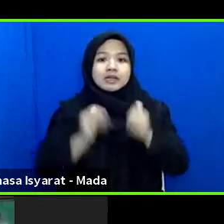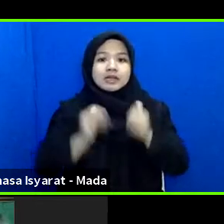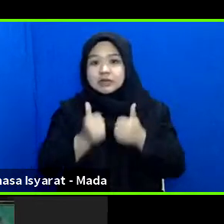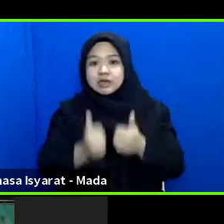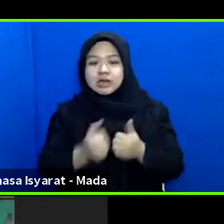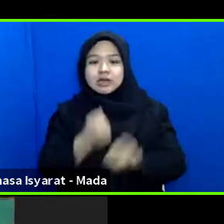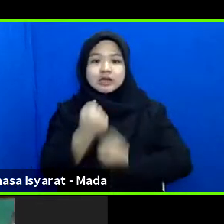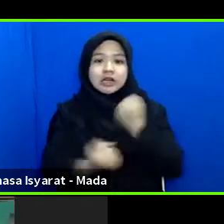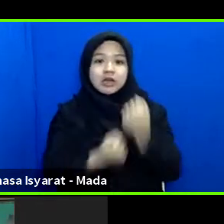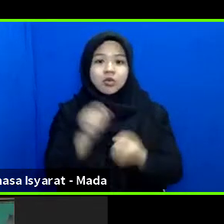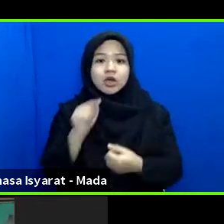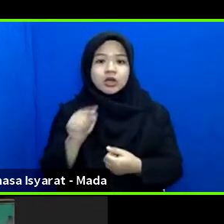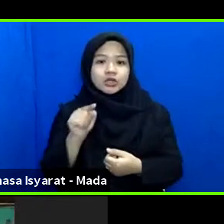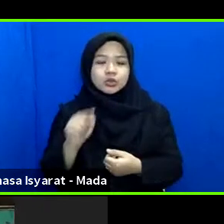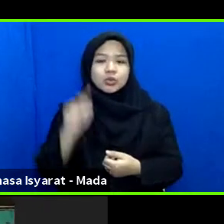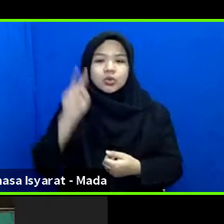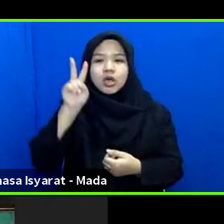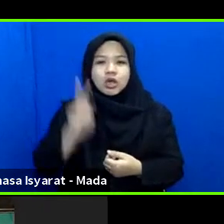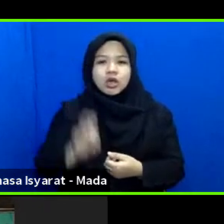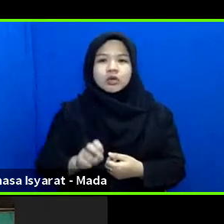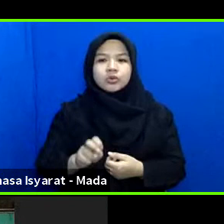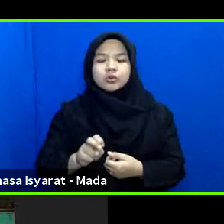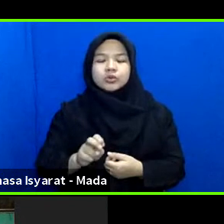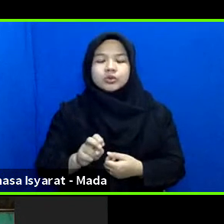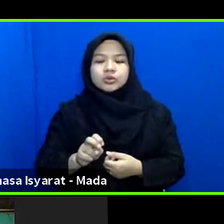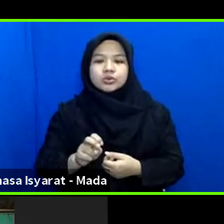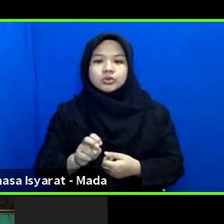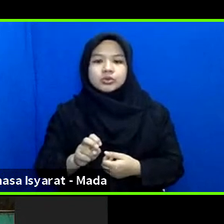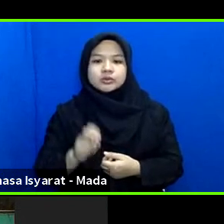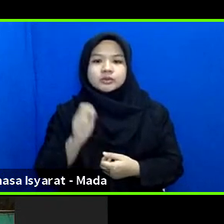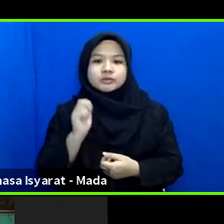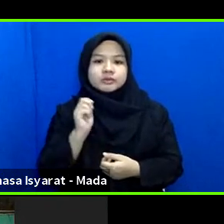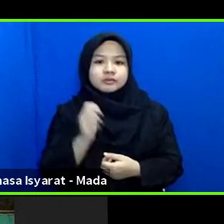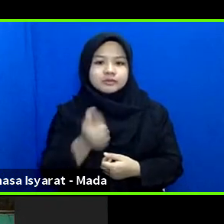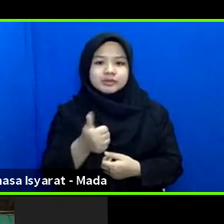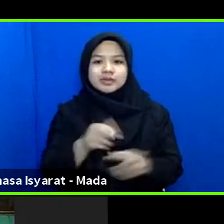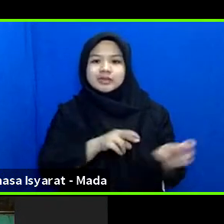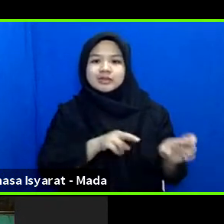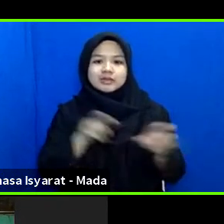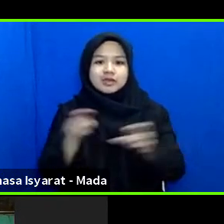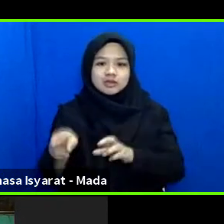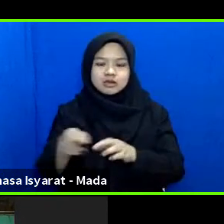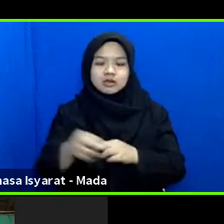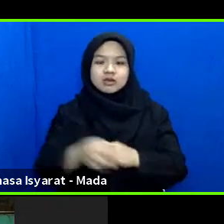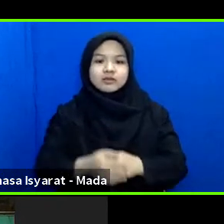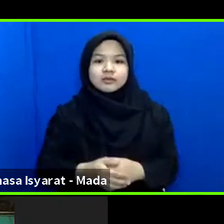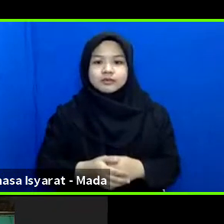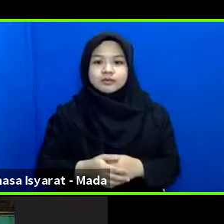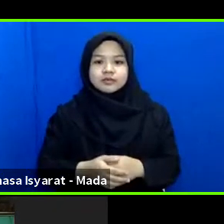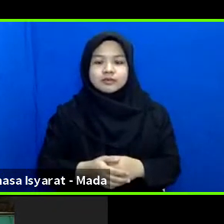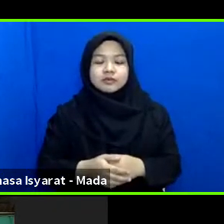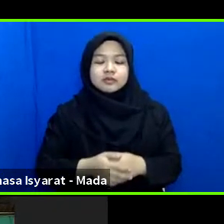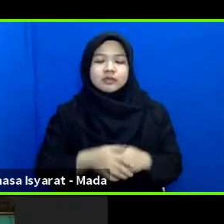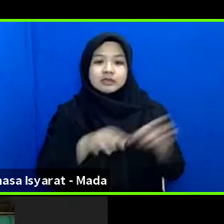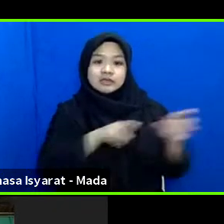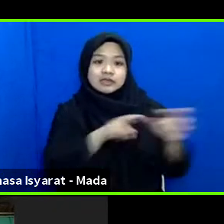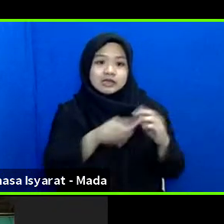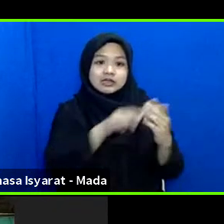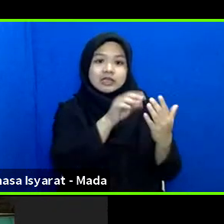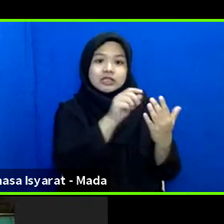dilakukan itu harus satu bisa terencana secara tertulis